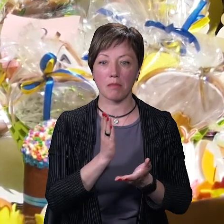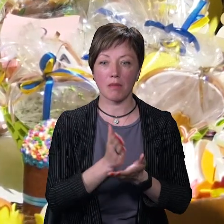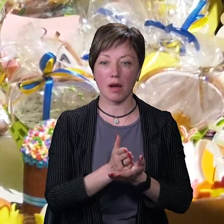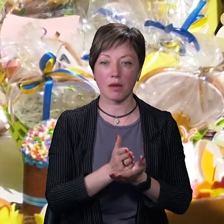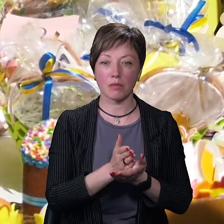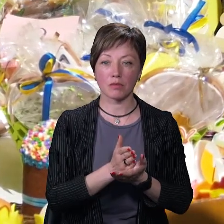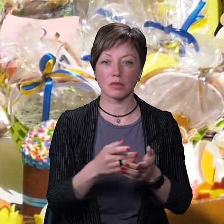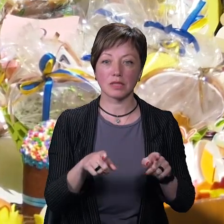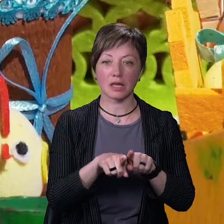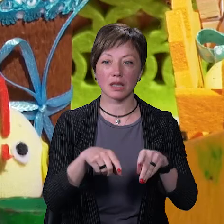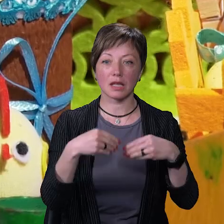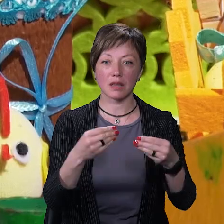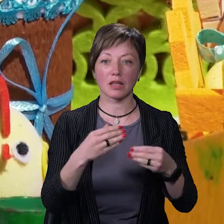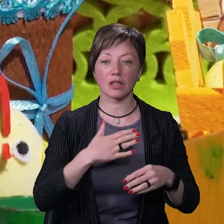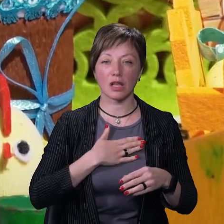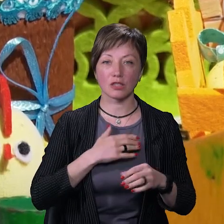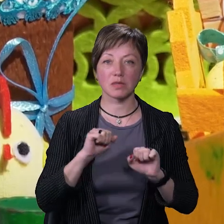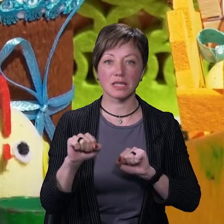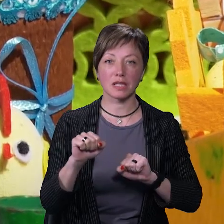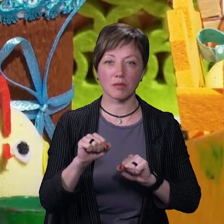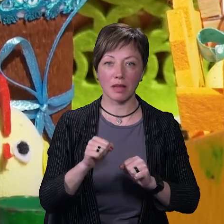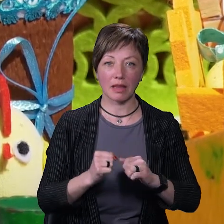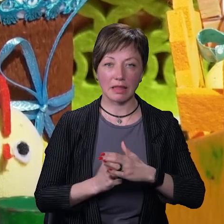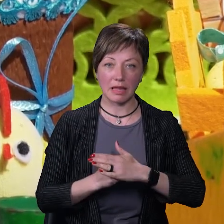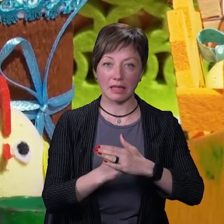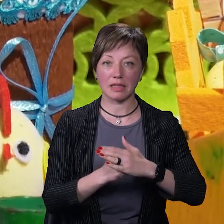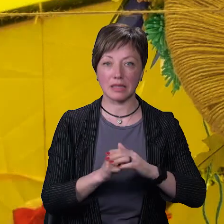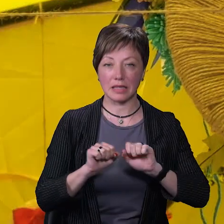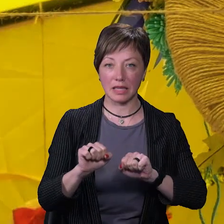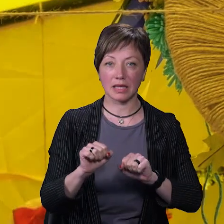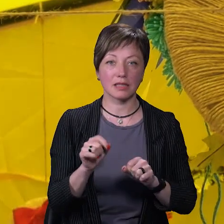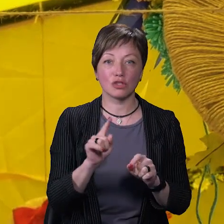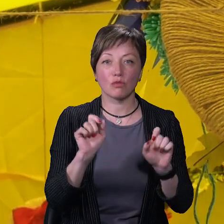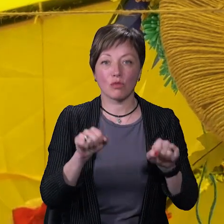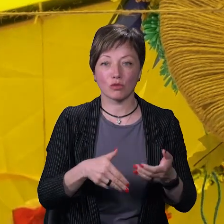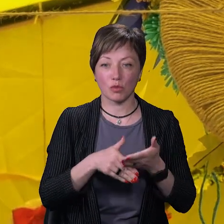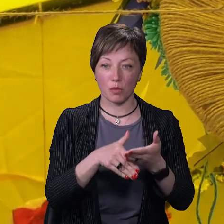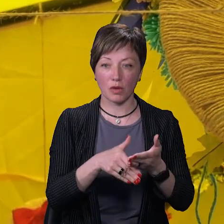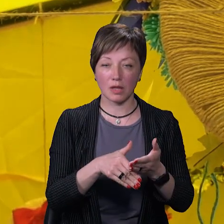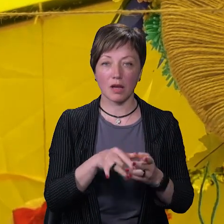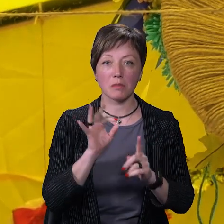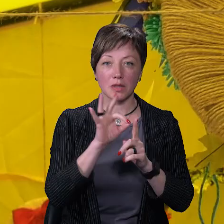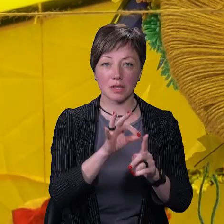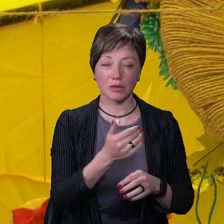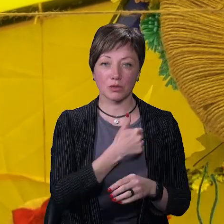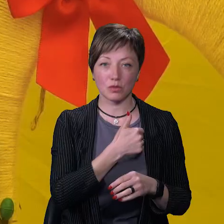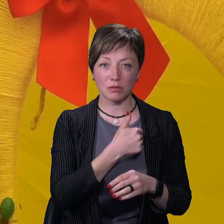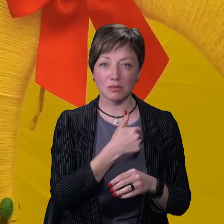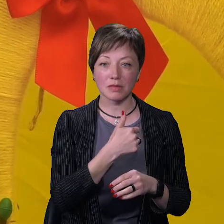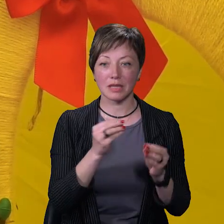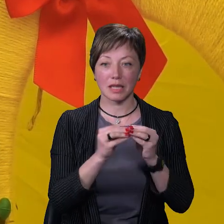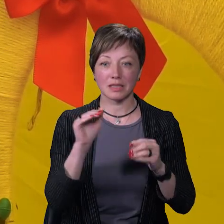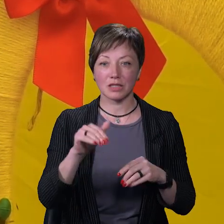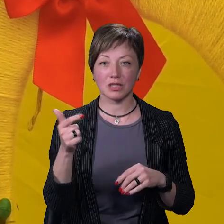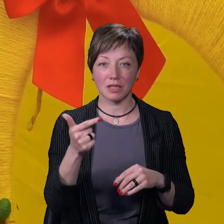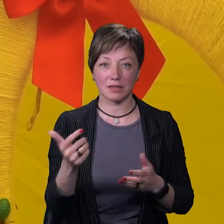надавати нашим захисникам надійний тил і допомагати усім, чим тільки ми можемо. На меті ми маємо хоча б 10